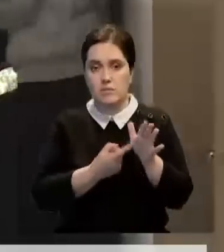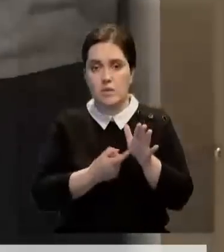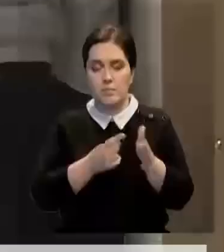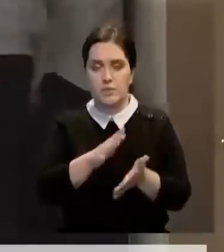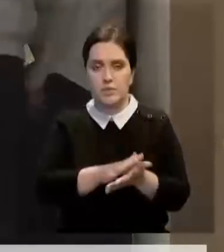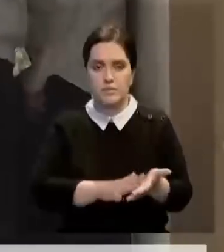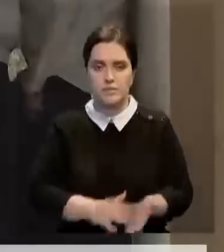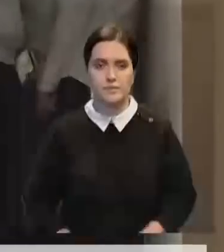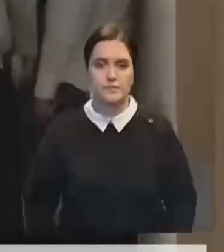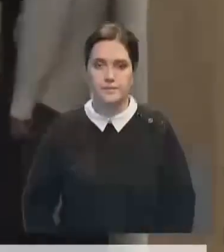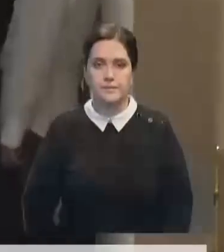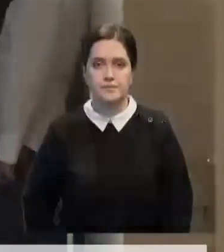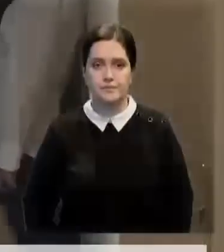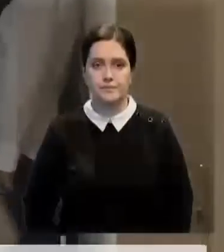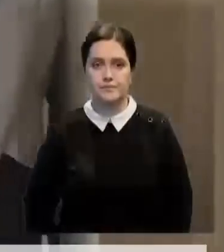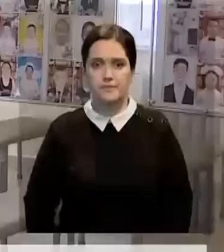следствие продолжается.